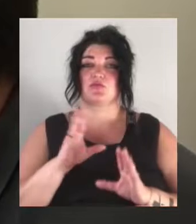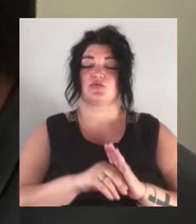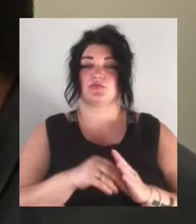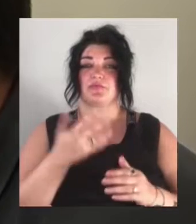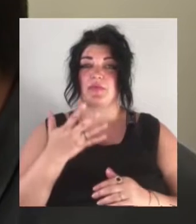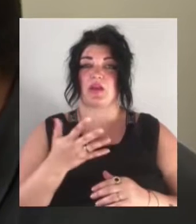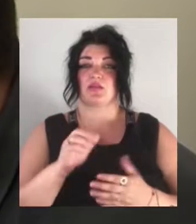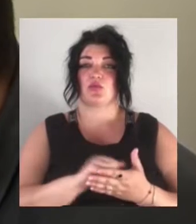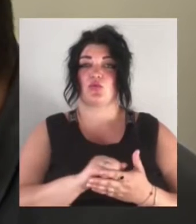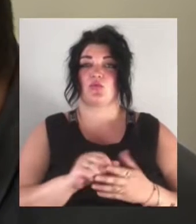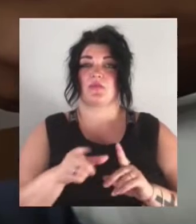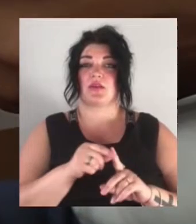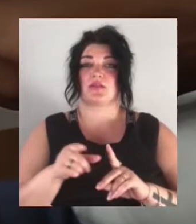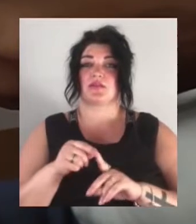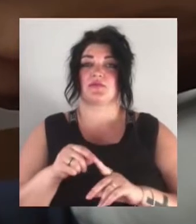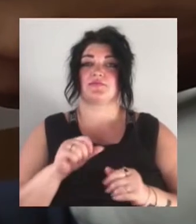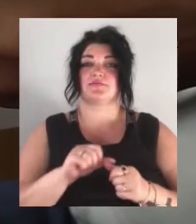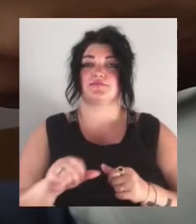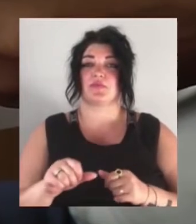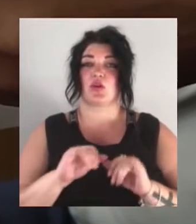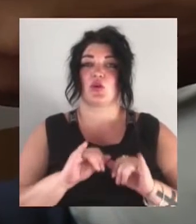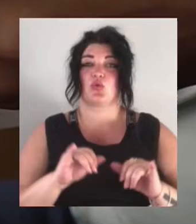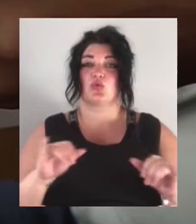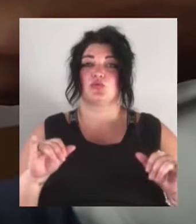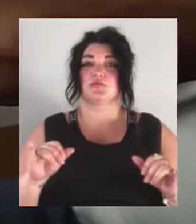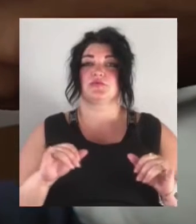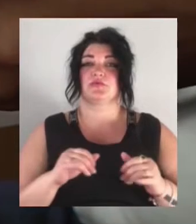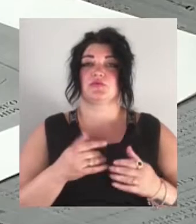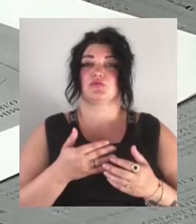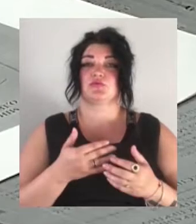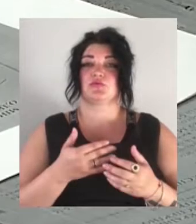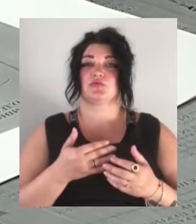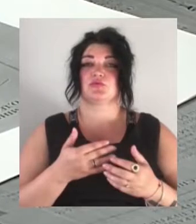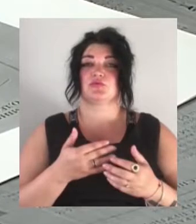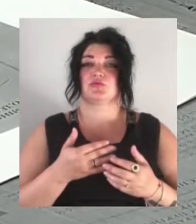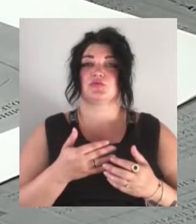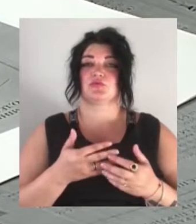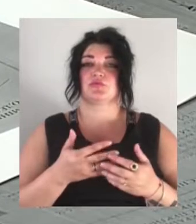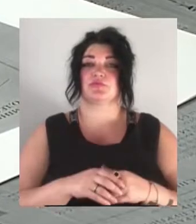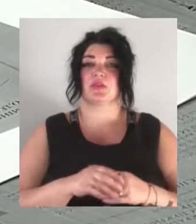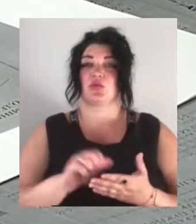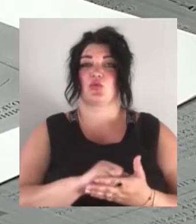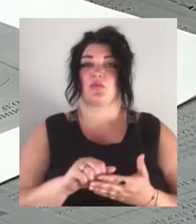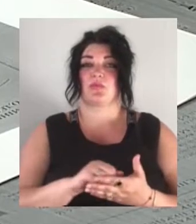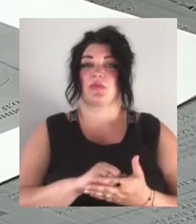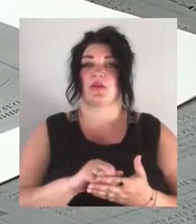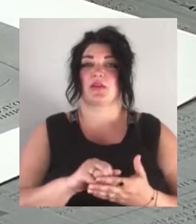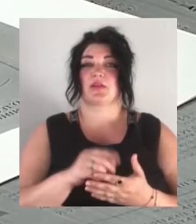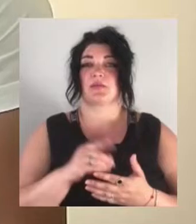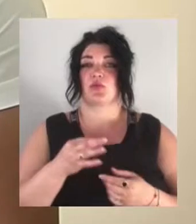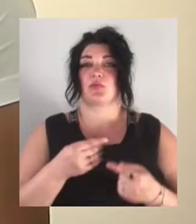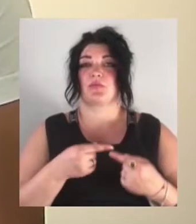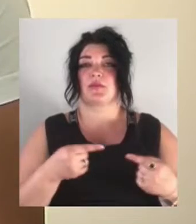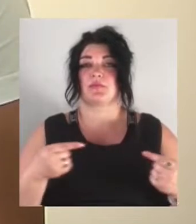А саме дані радіорозвідки, стенограми дзвінку до судби порятунку 102 та документи про предмети, знайдені на місці